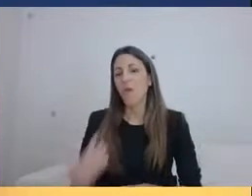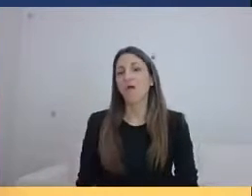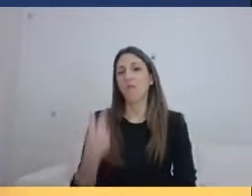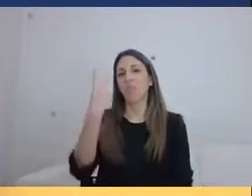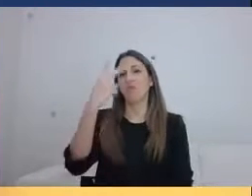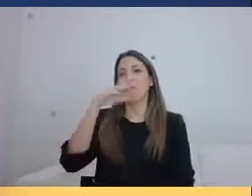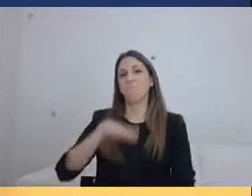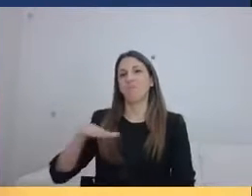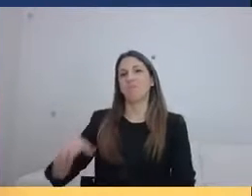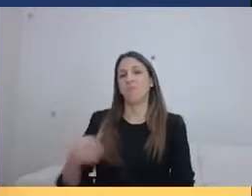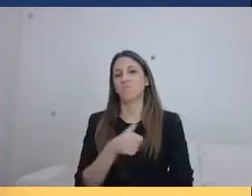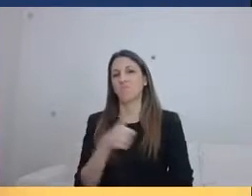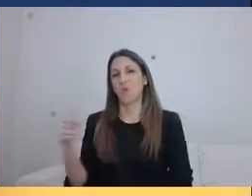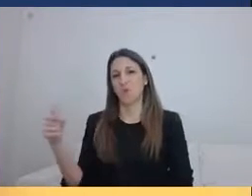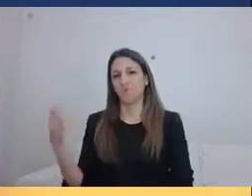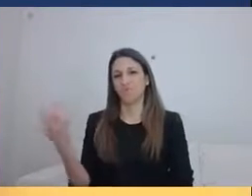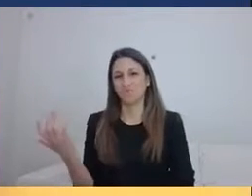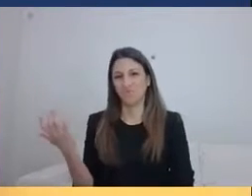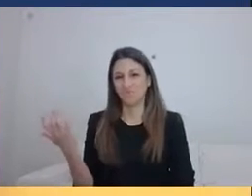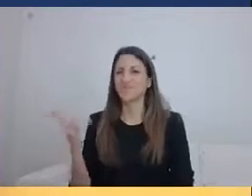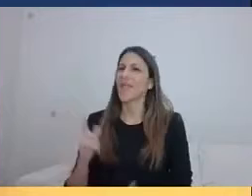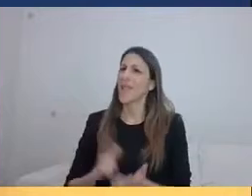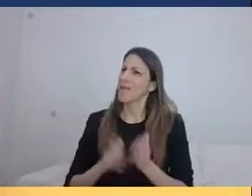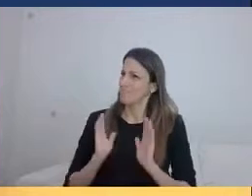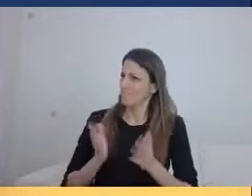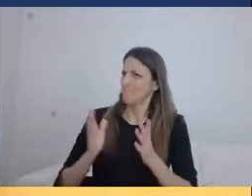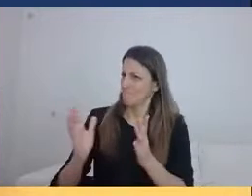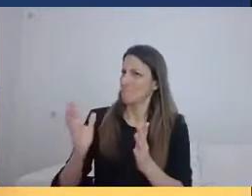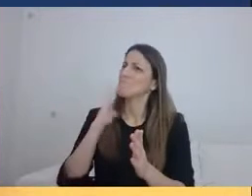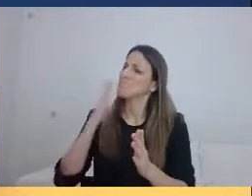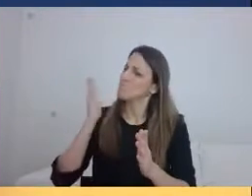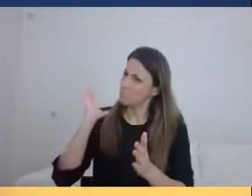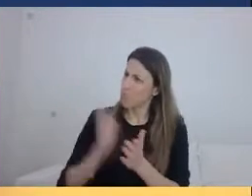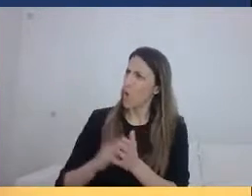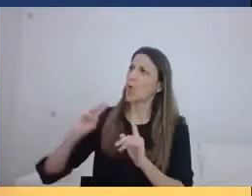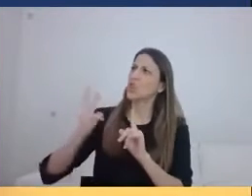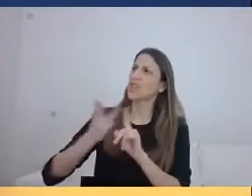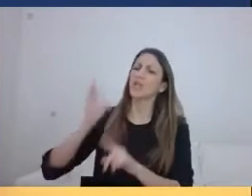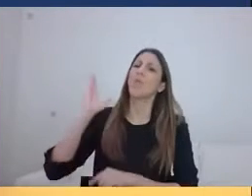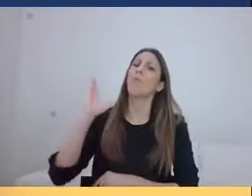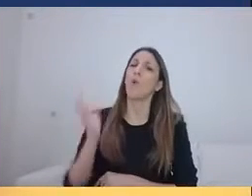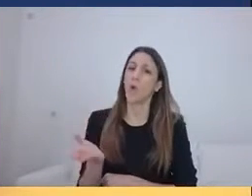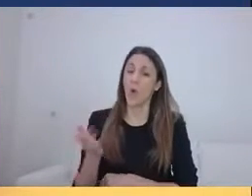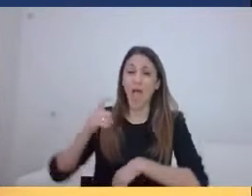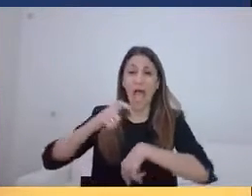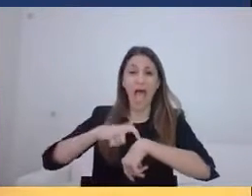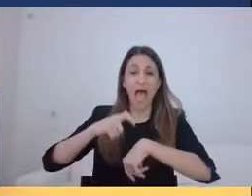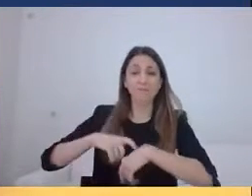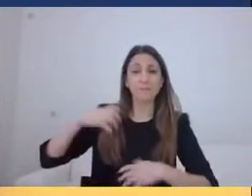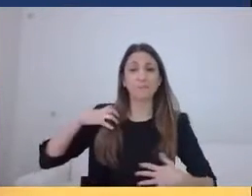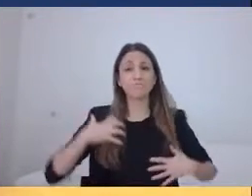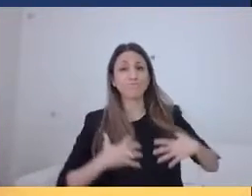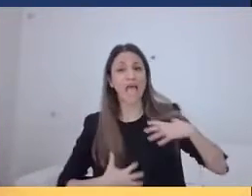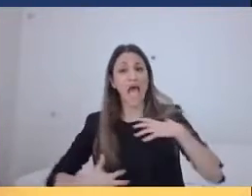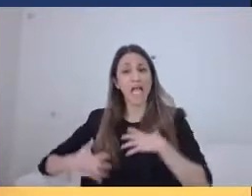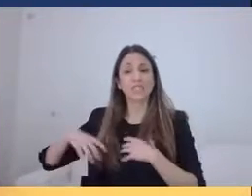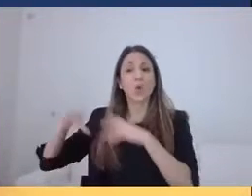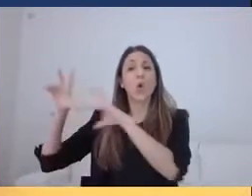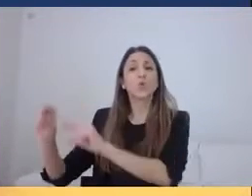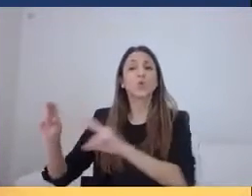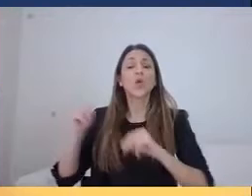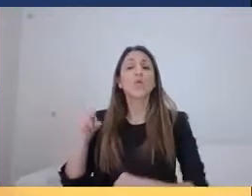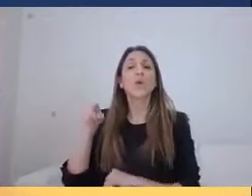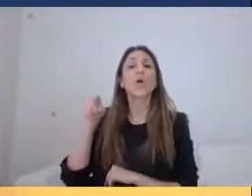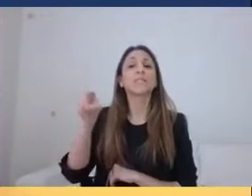Πρέπει να σας προλάβω, μπορώ και να σας προλάβω, αλλά ανησυχώ κι εγώ όπως κι εσείς για τον